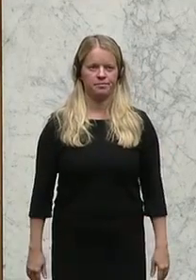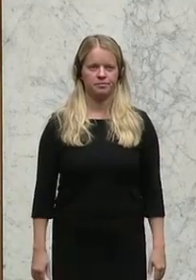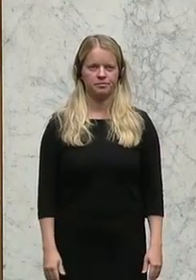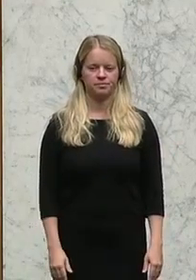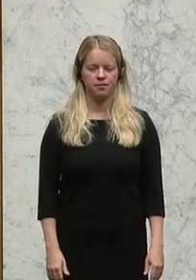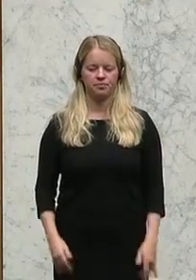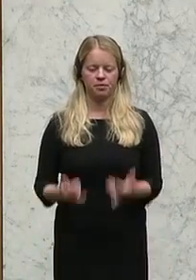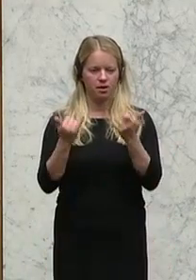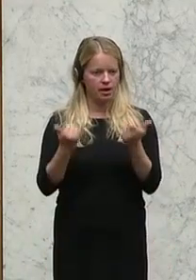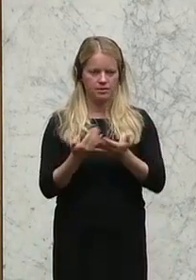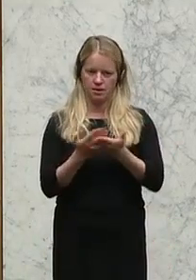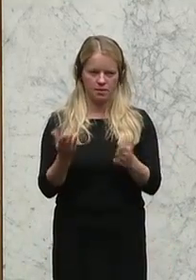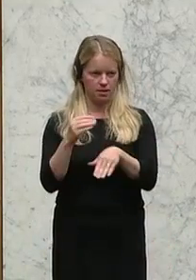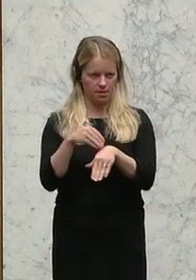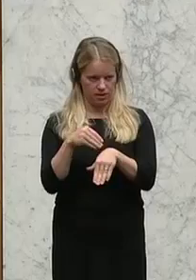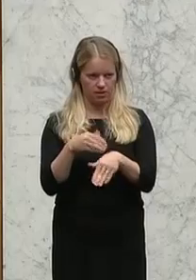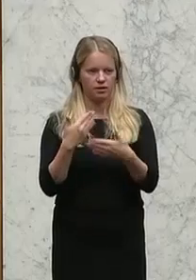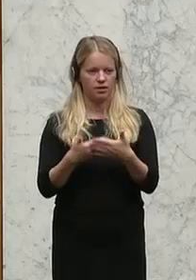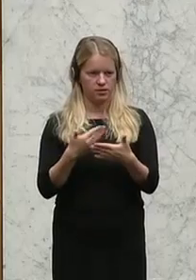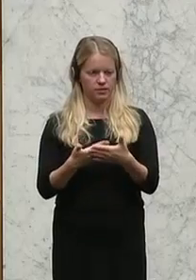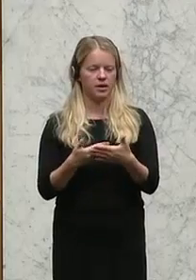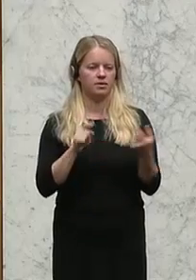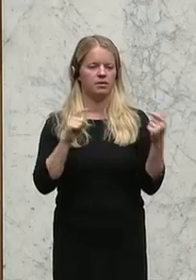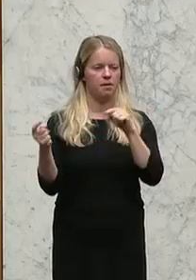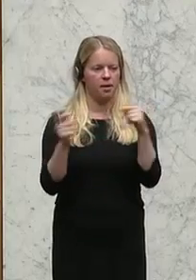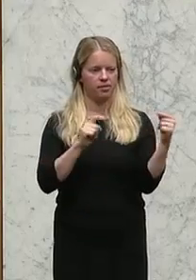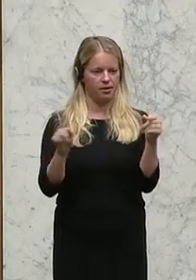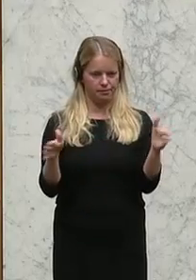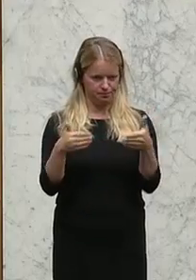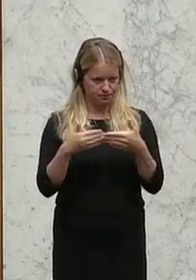Zum Wort ist niemand mehr gemeldet. Die Debatte ist geschlossen.